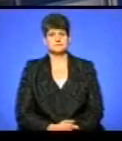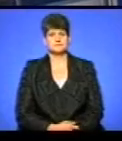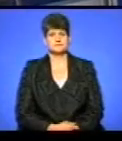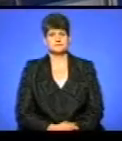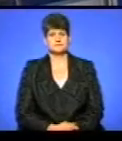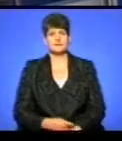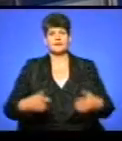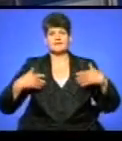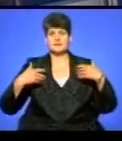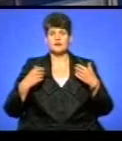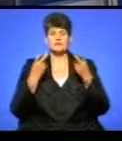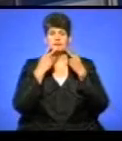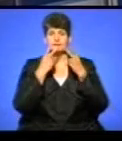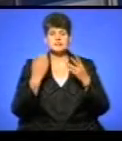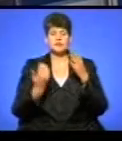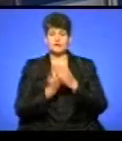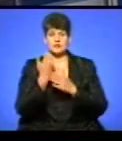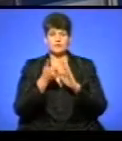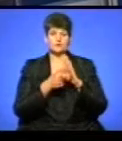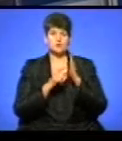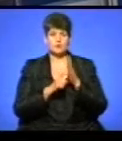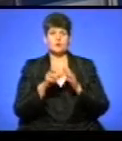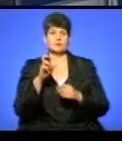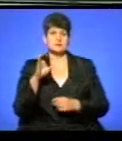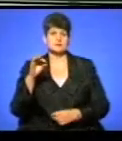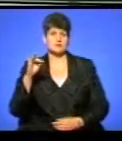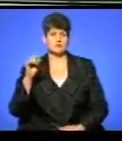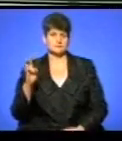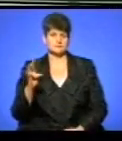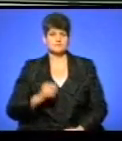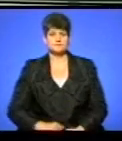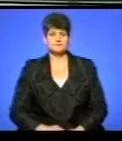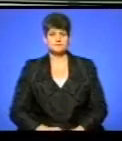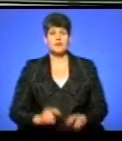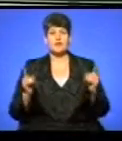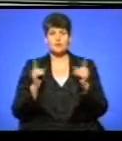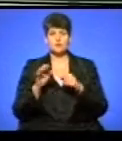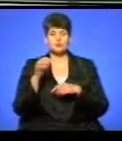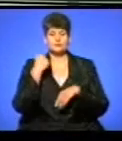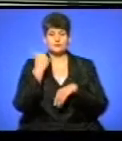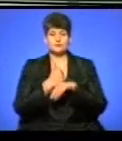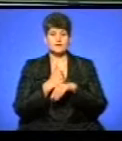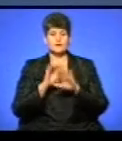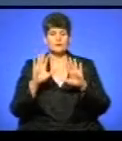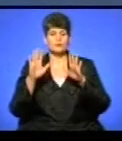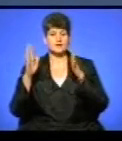Вітаю, ви дивитесь новини у студії Богдана Сарабун. Коротко про головні події.